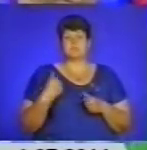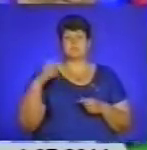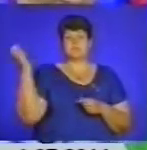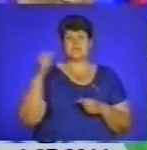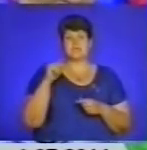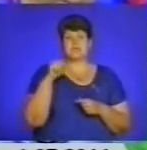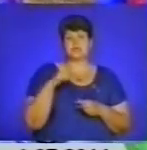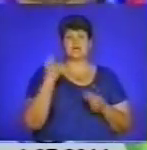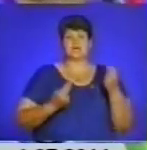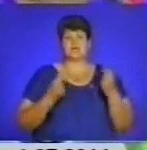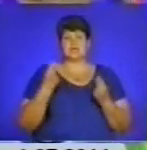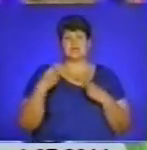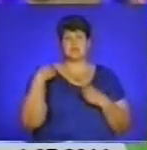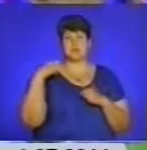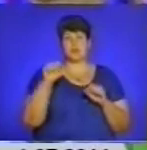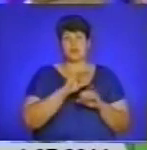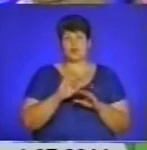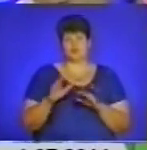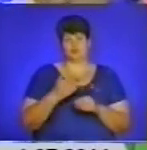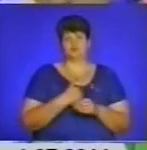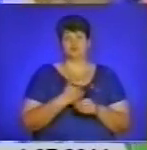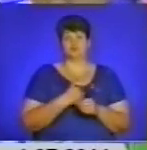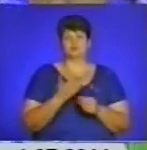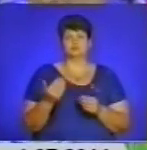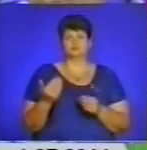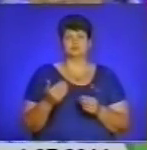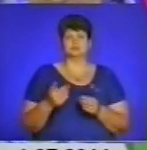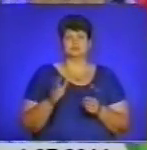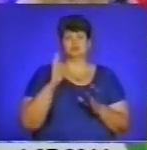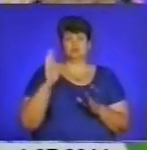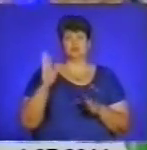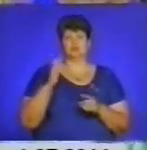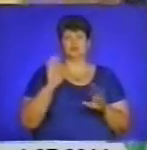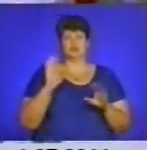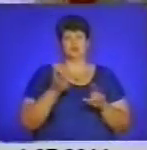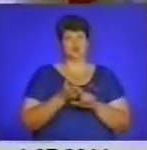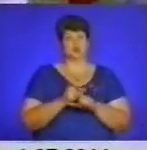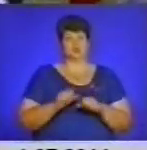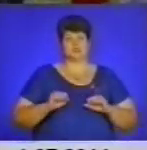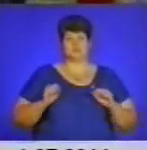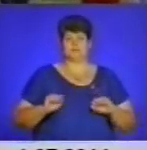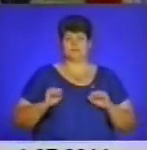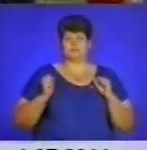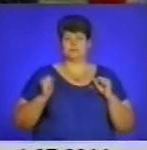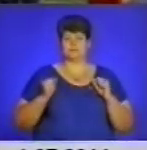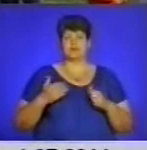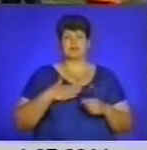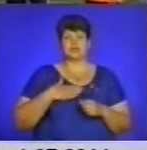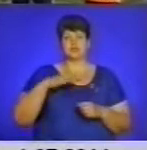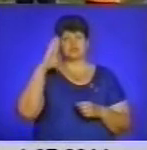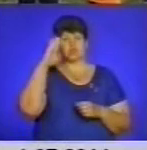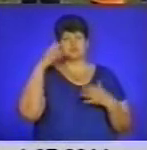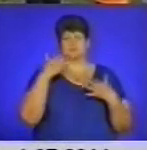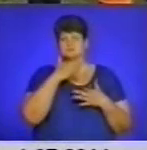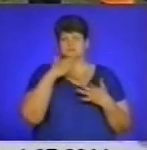сюди грати на перемогу, налаштовані і будемо дуже старатися. Наші хлопці неодноразово вже